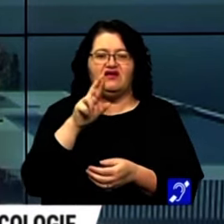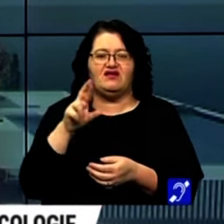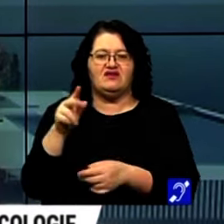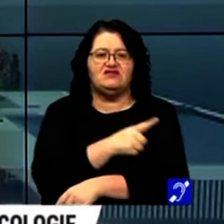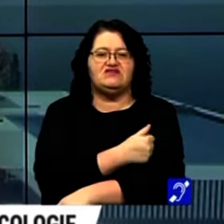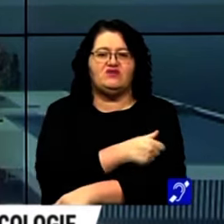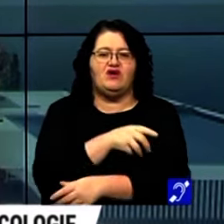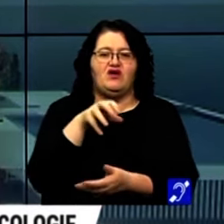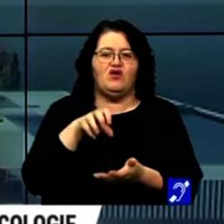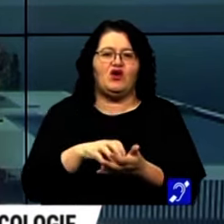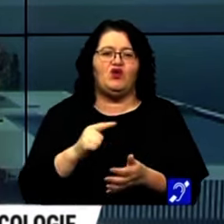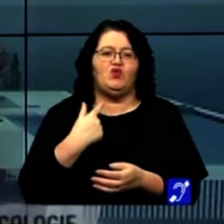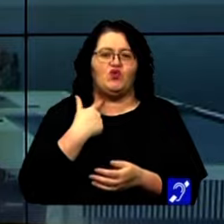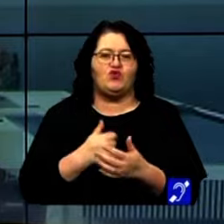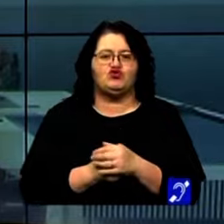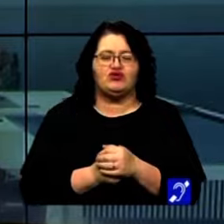Institutul de Oncologie din Timișoara